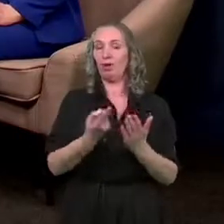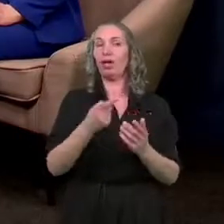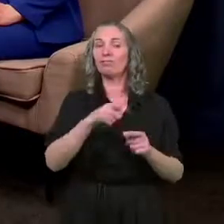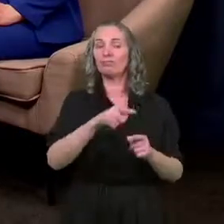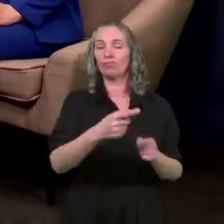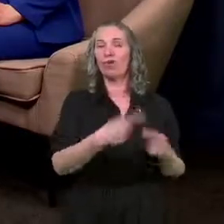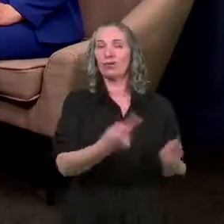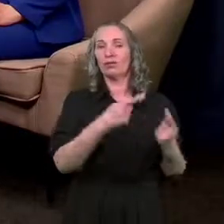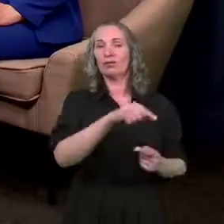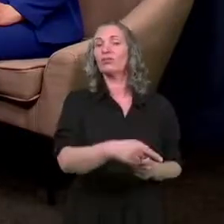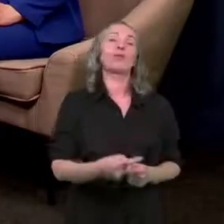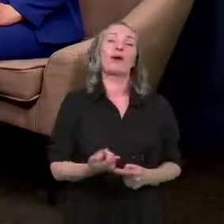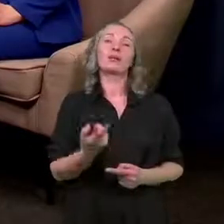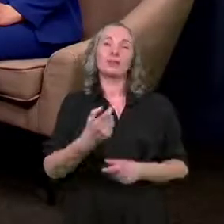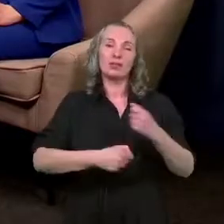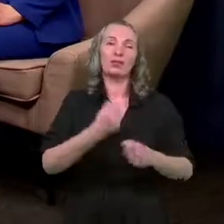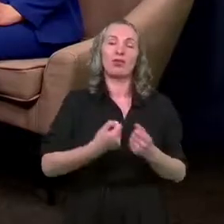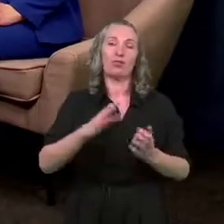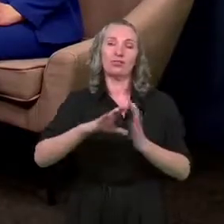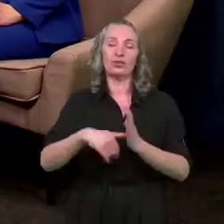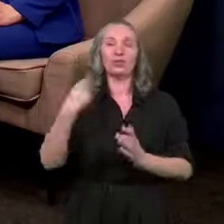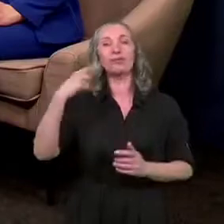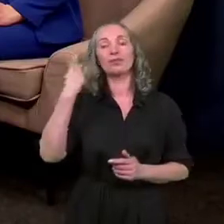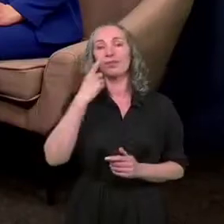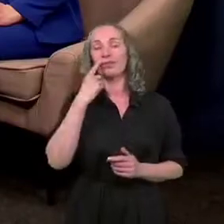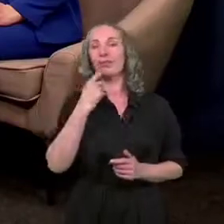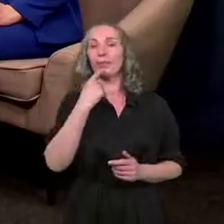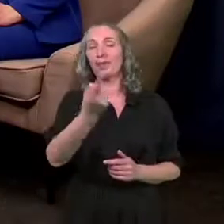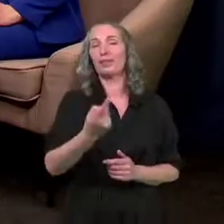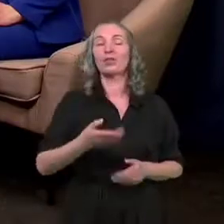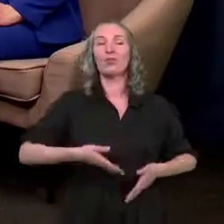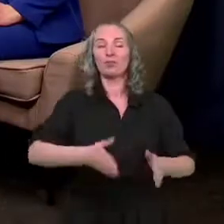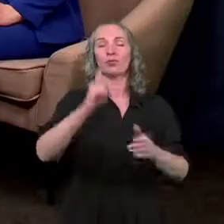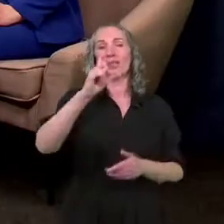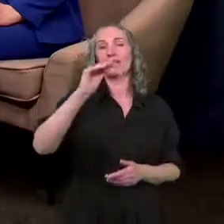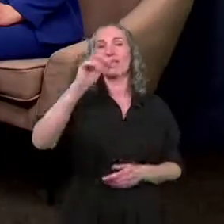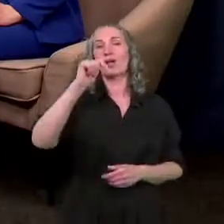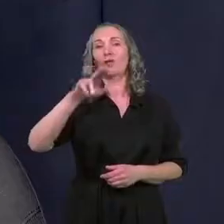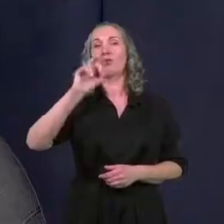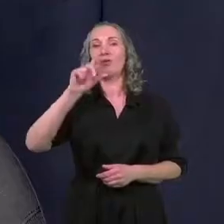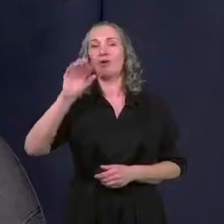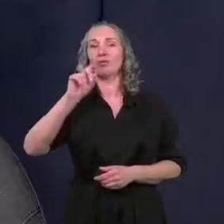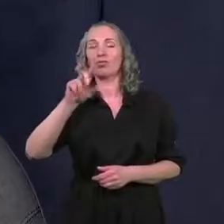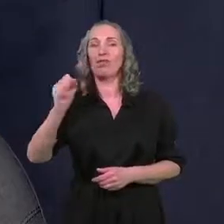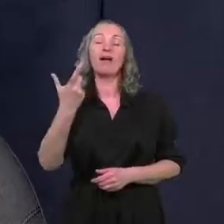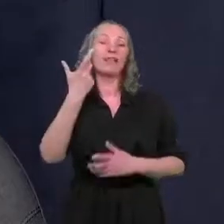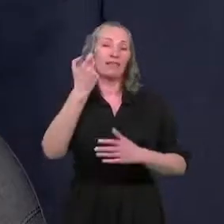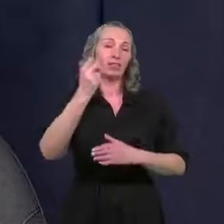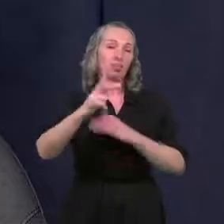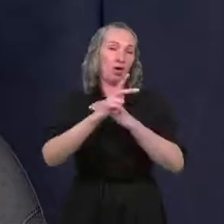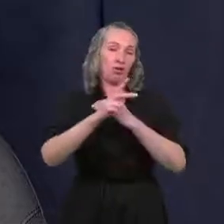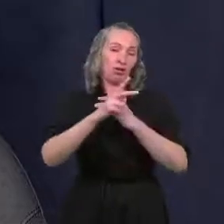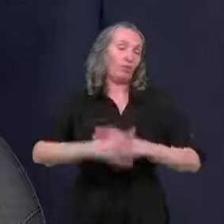formule, który będzie realizowany w naszym mieście. Tak jak powiedziałem, przy ulicy Celulozowej na początek ponad 280